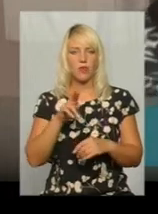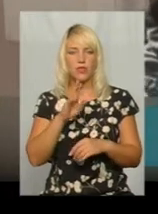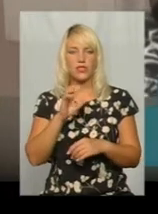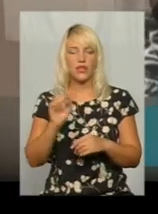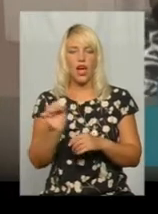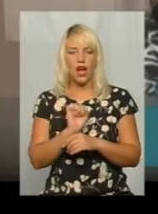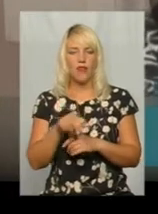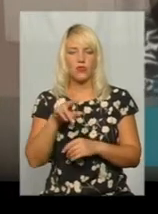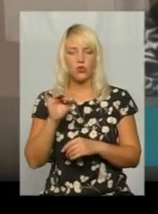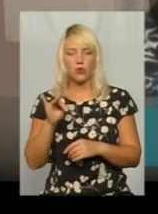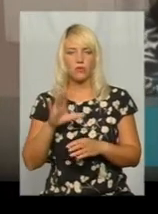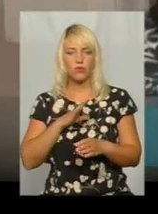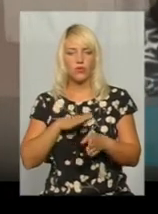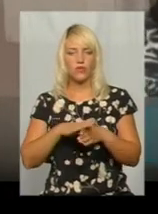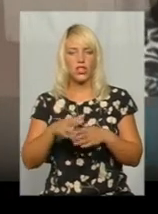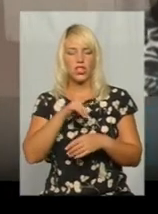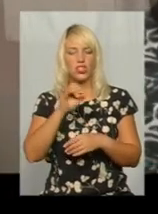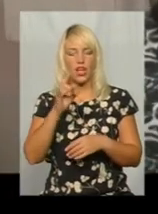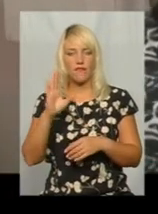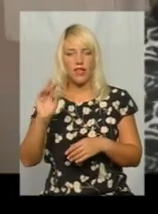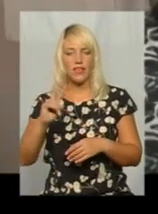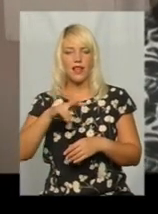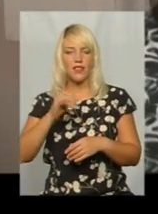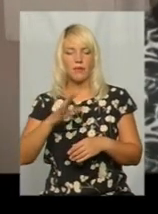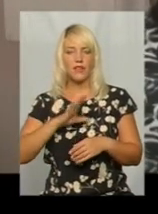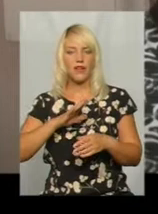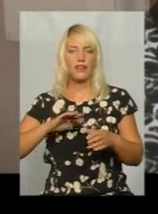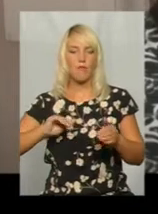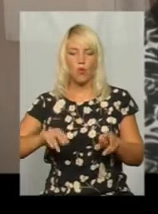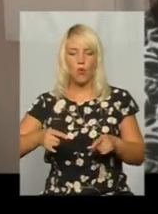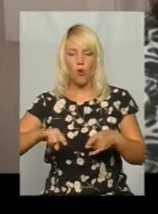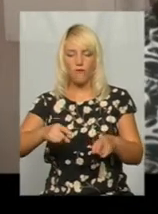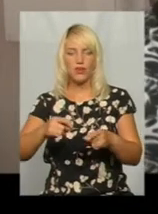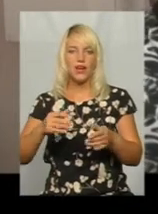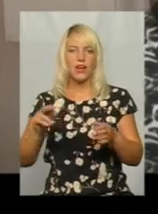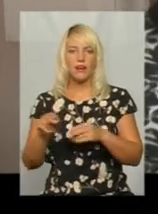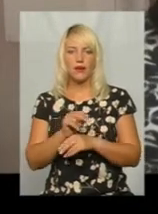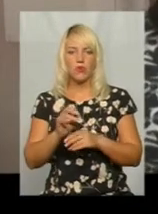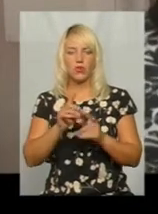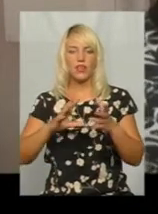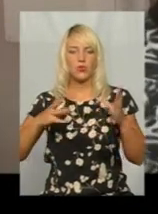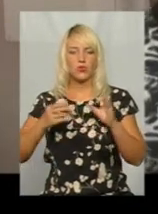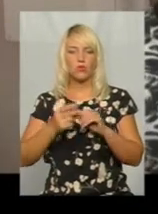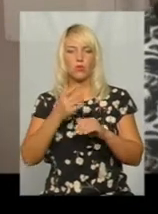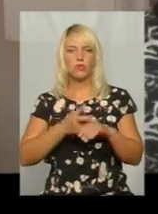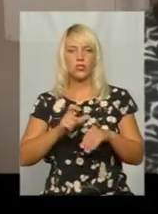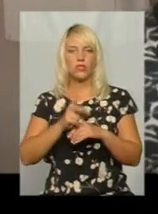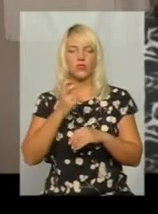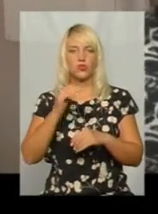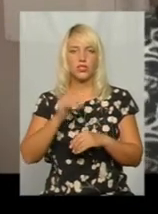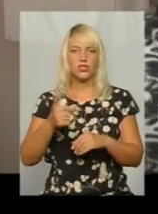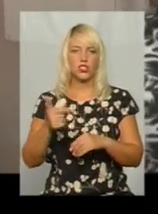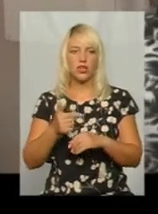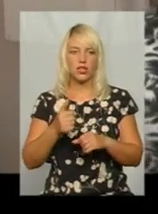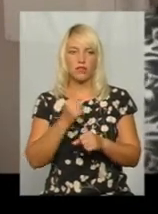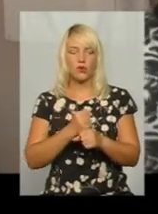виконано в червні-липні. Цього року ямковий ремонт на суму більше 200 тисяч гривень. Роботи